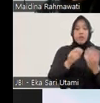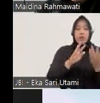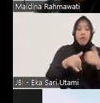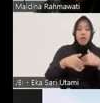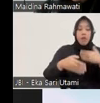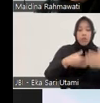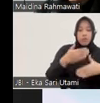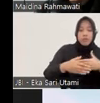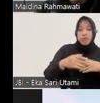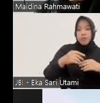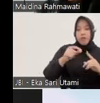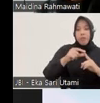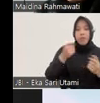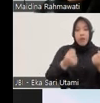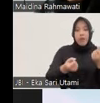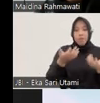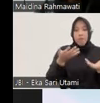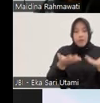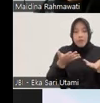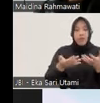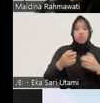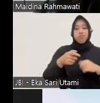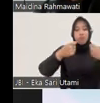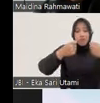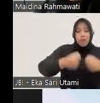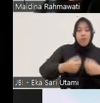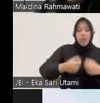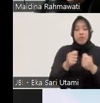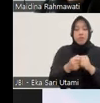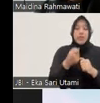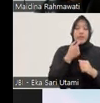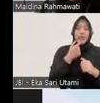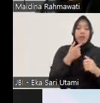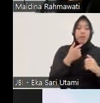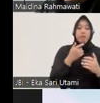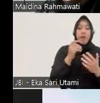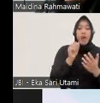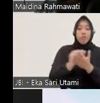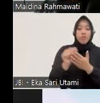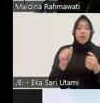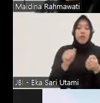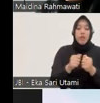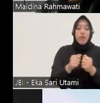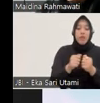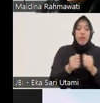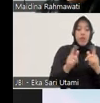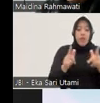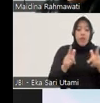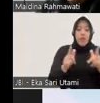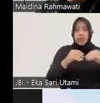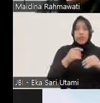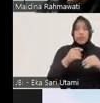ataupun bisa penghentian perkara karena dia tidak semata-mata hanya harus penghentian perkara nah hasil mediasi penal ini yang juga kami